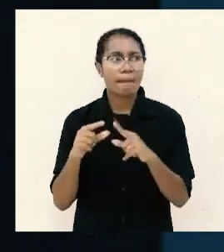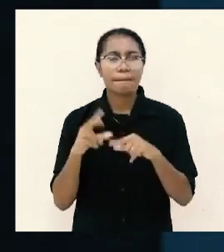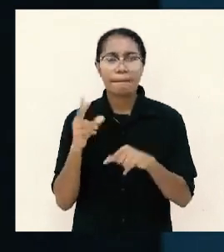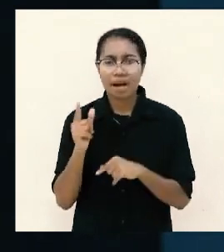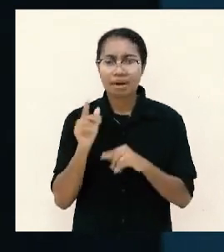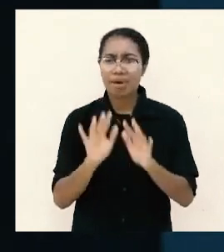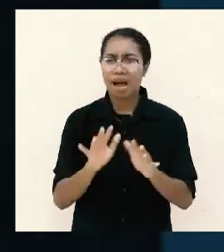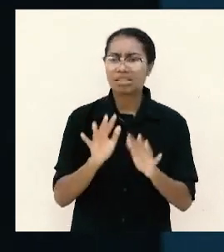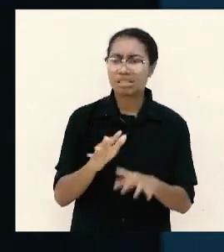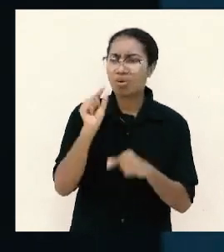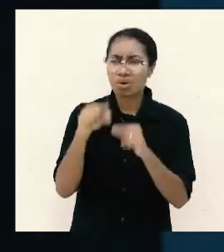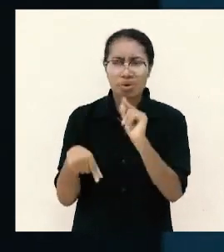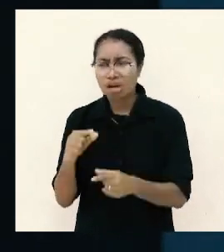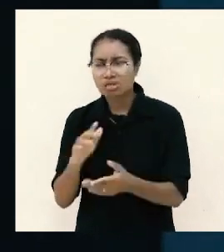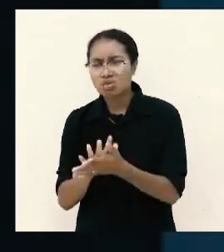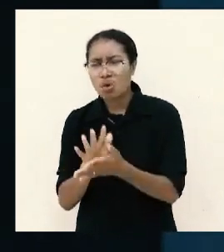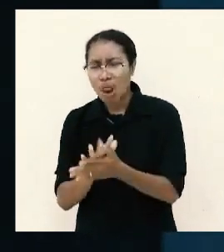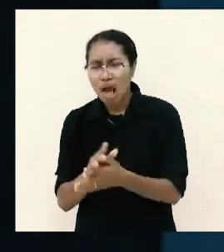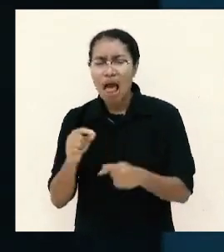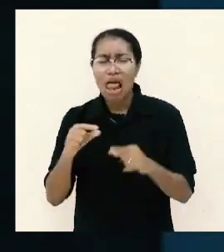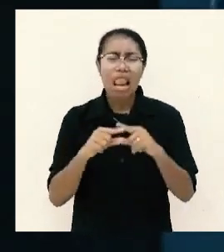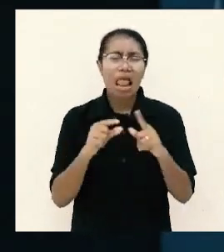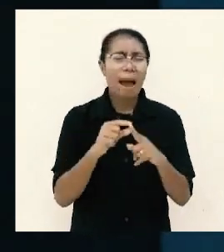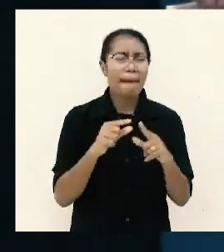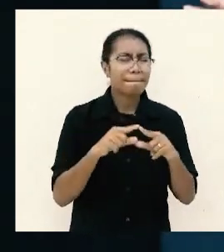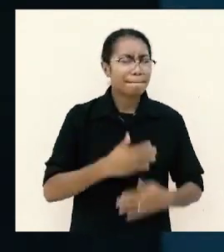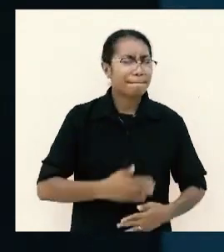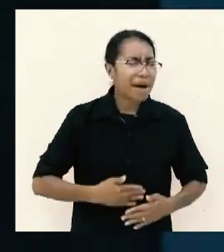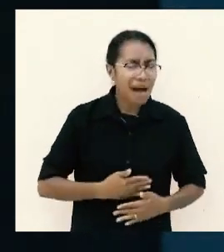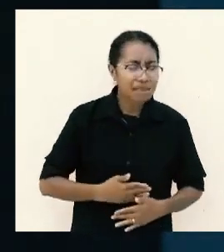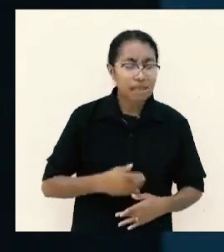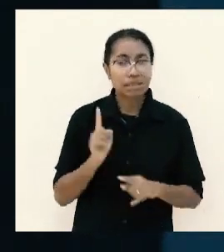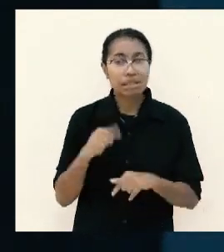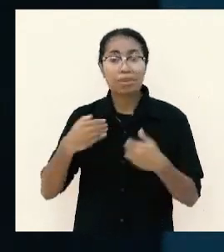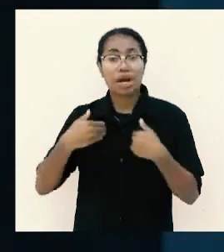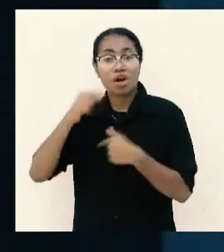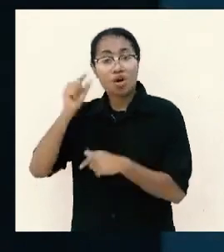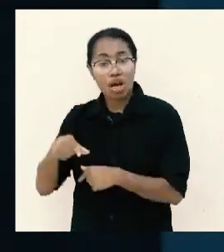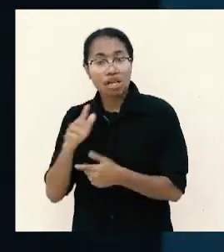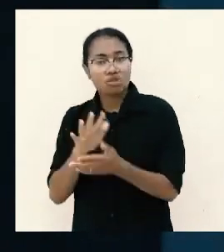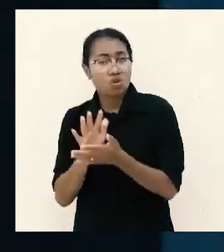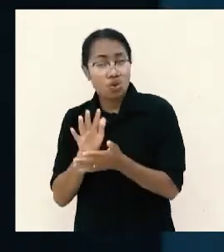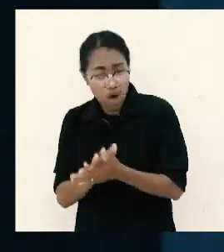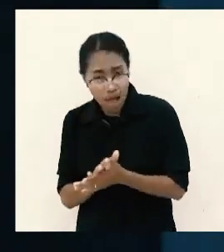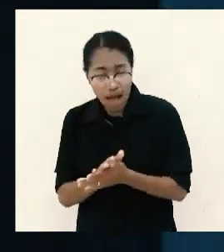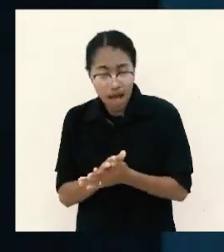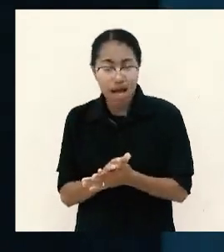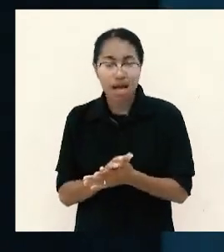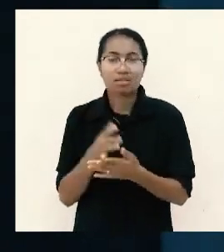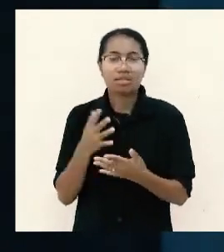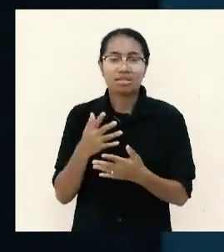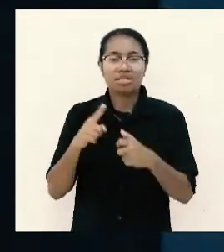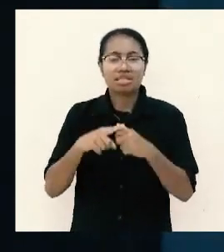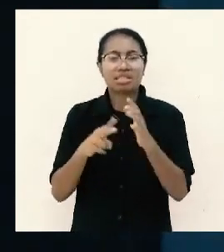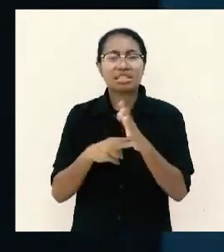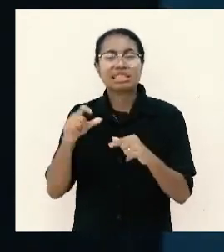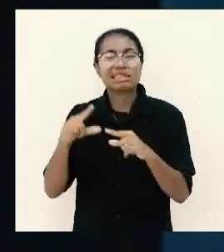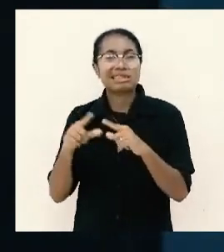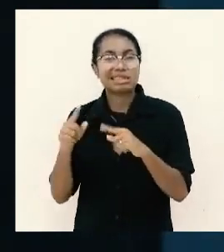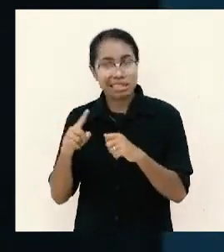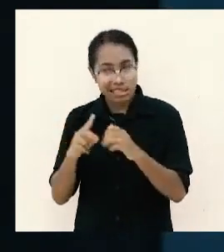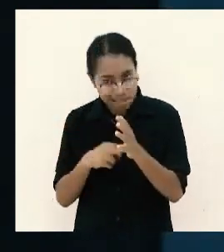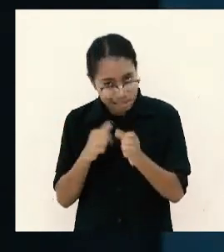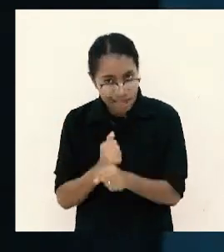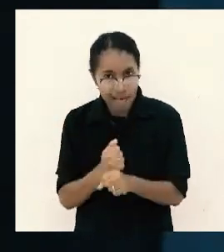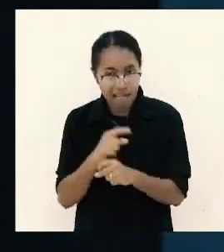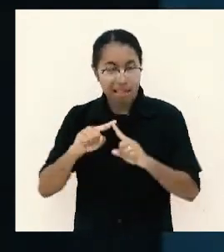hanya sekolah lapar saja ada orang hanya sekolah kenyang saja tapi Tuhan kasih saudara dua-dua pernah lapar pernah